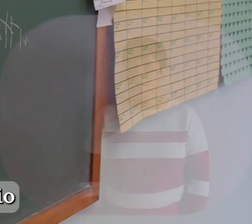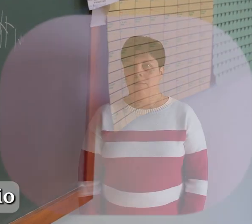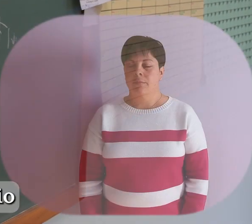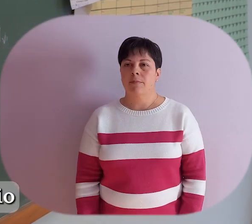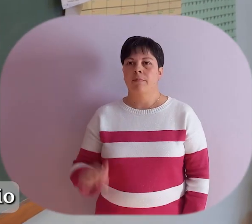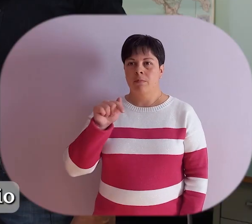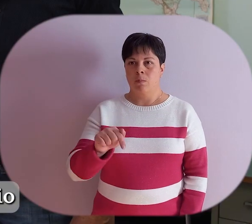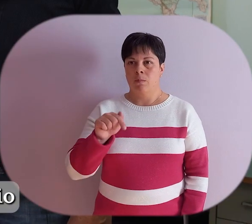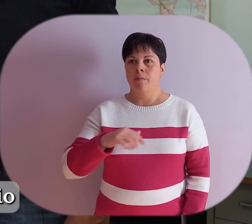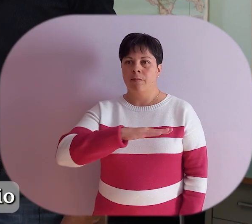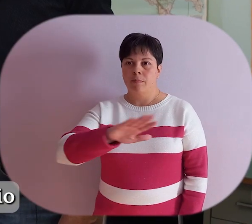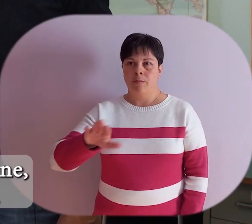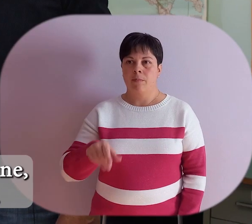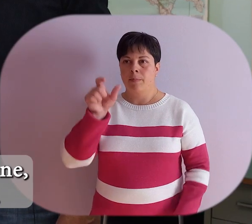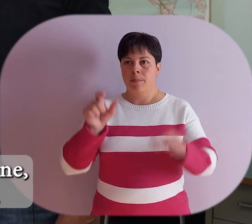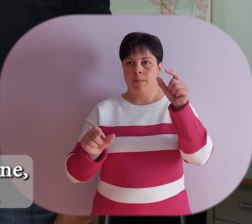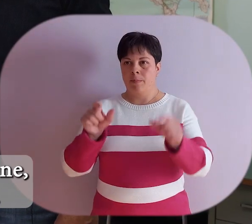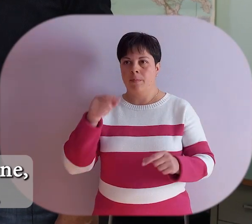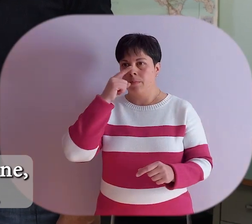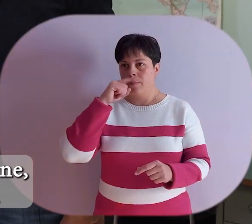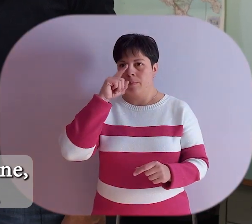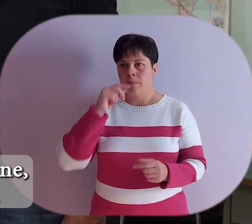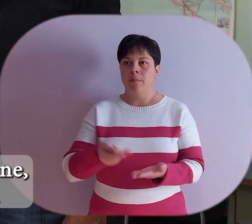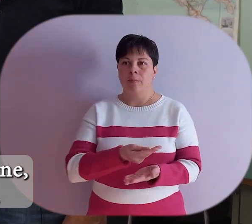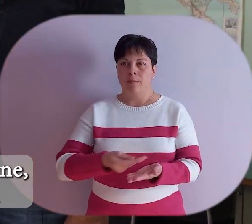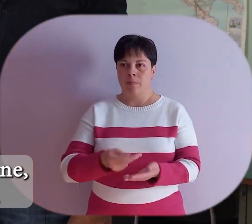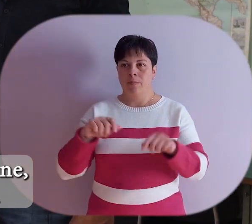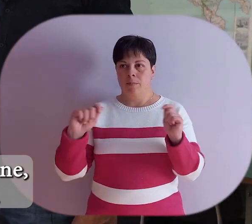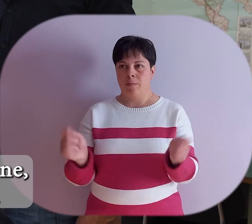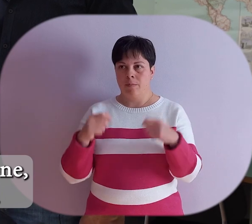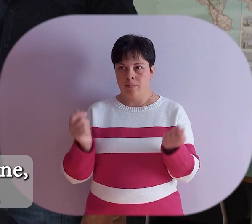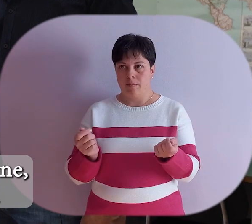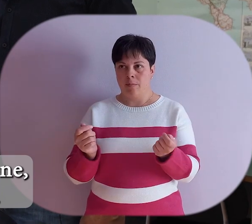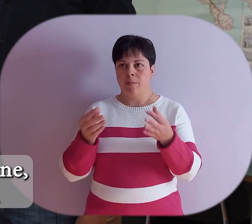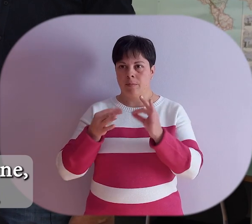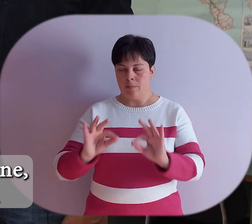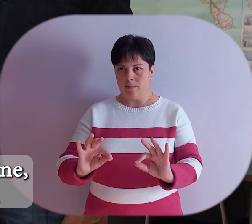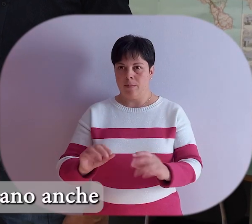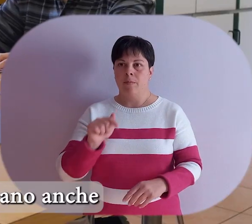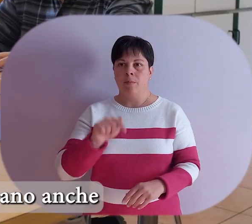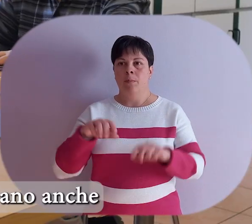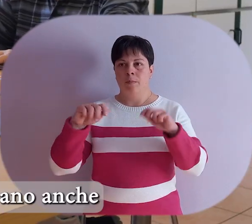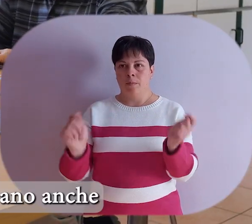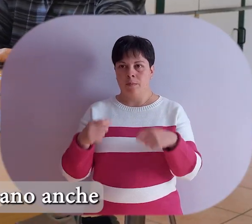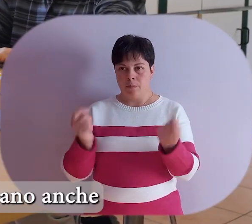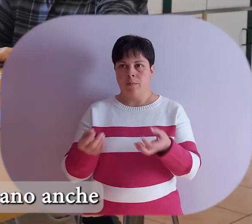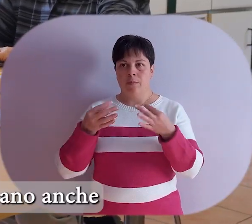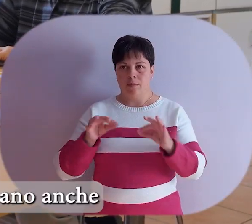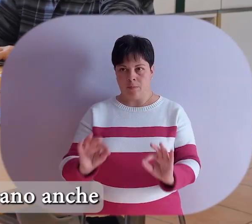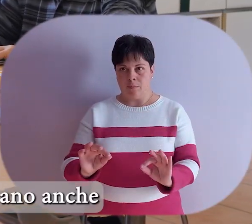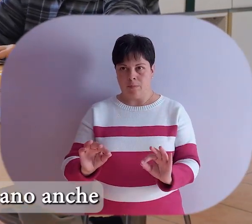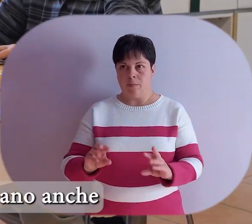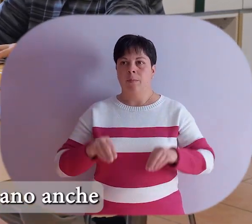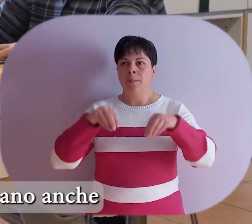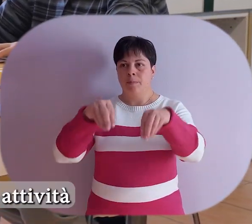Questo è il nostro spazio dedicato alla progettazione e alle attività educative. Nelle attività educative